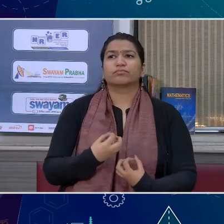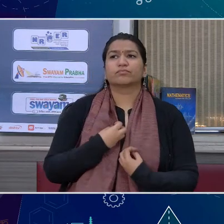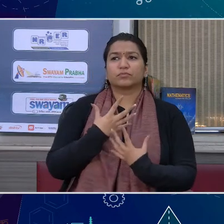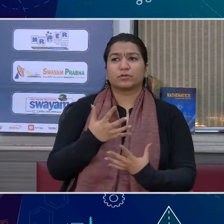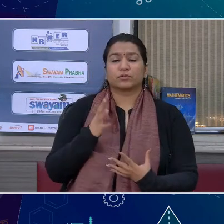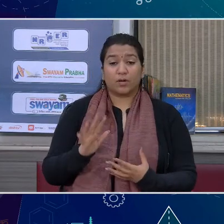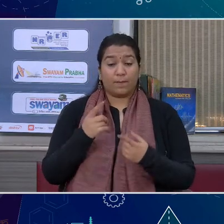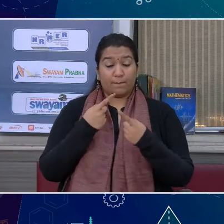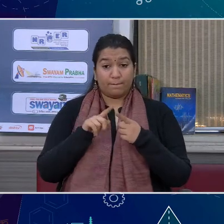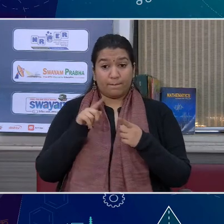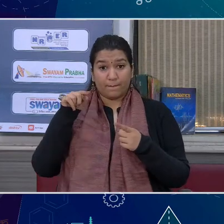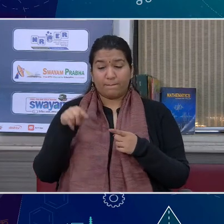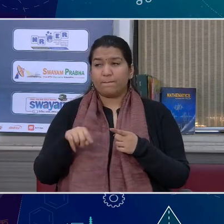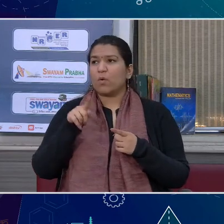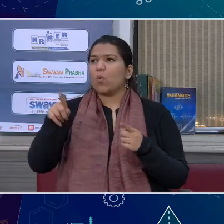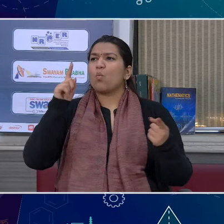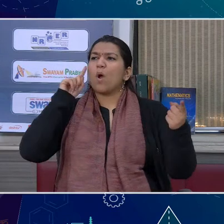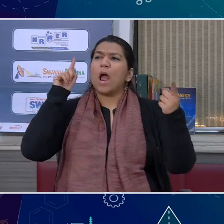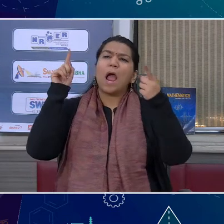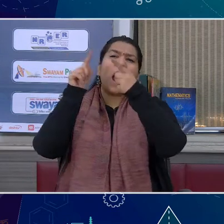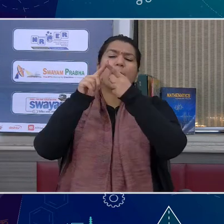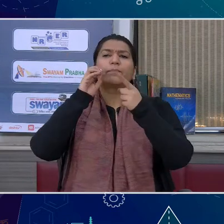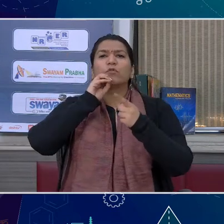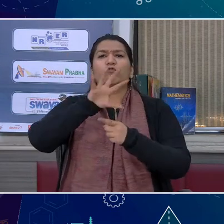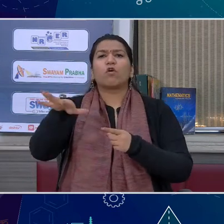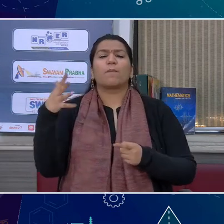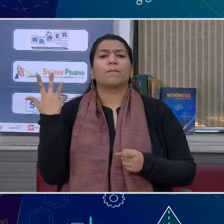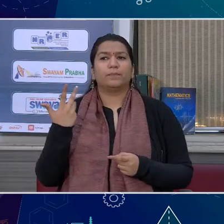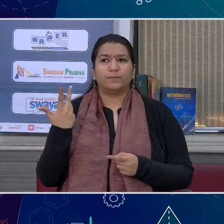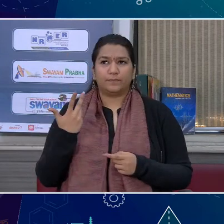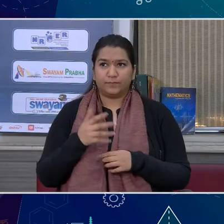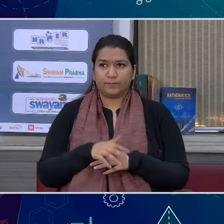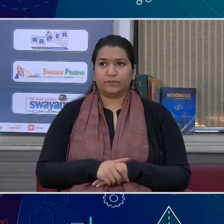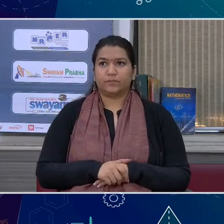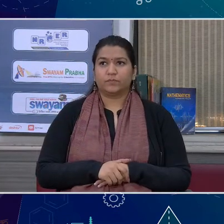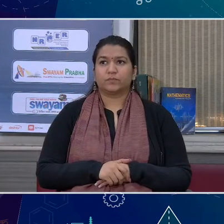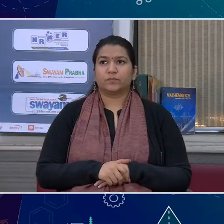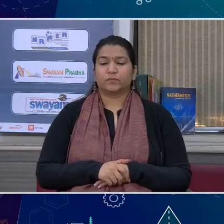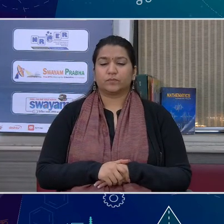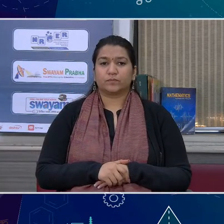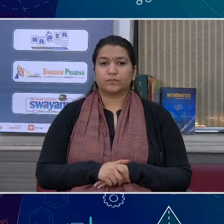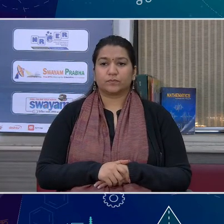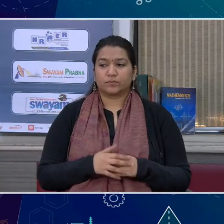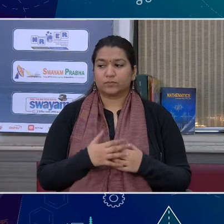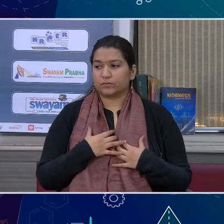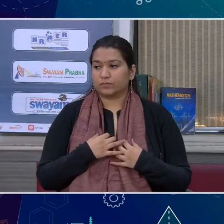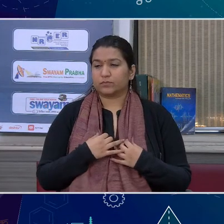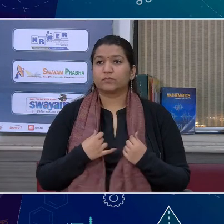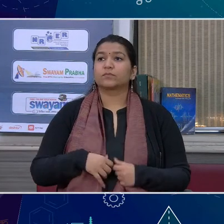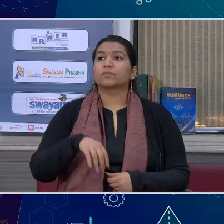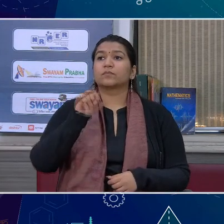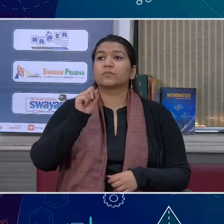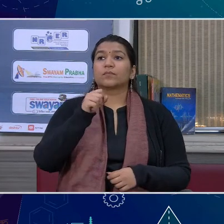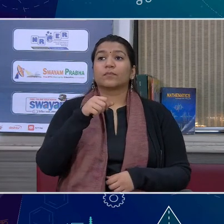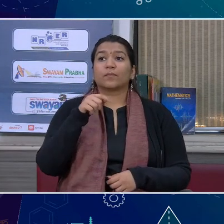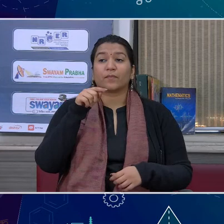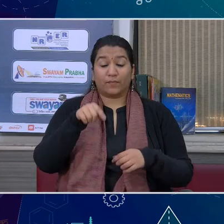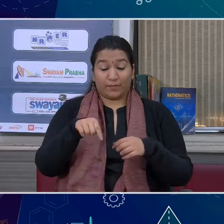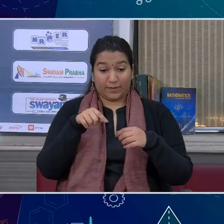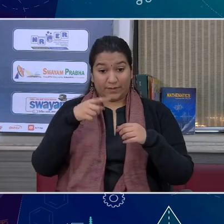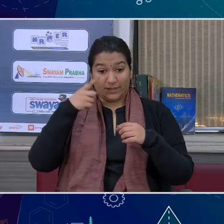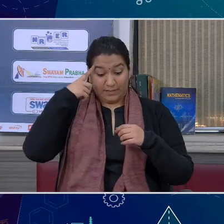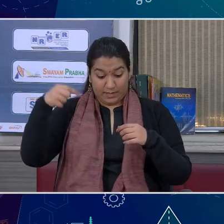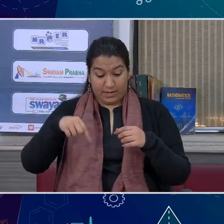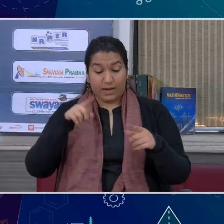कवी संदेश क्या देना चाहते हैं जहां से अपने अप्रिच्छे से शुरू किया था जिस वहीं मेंसे